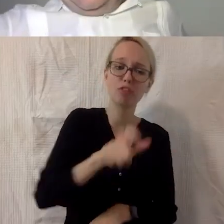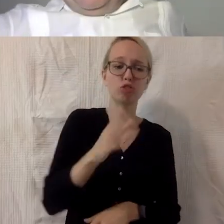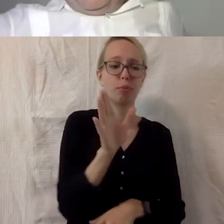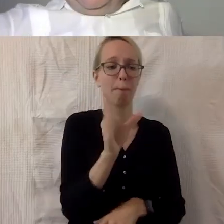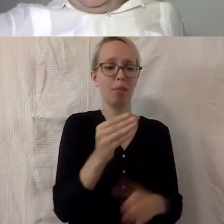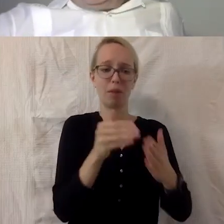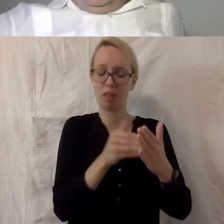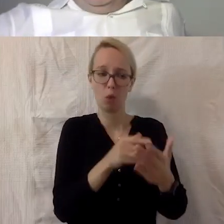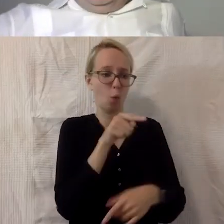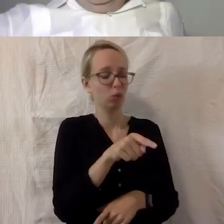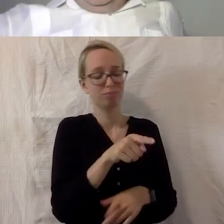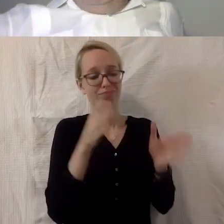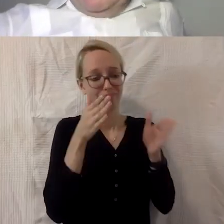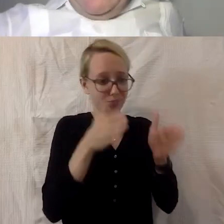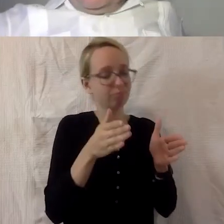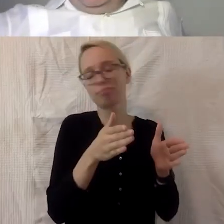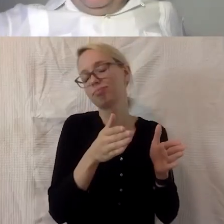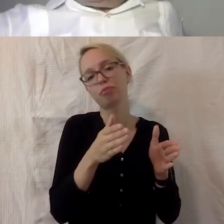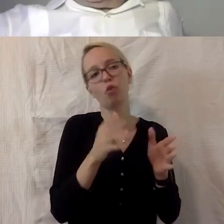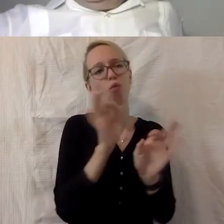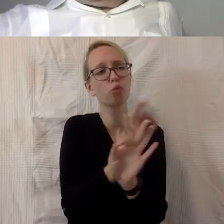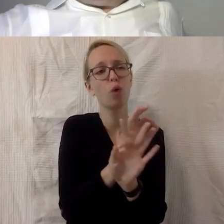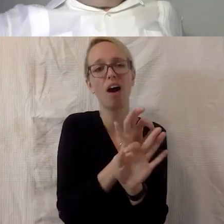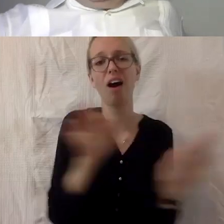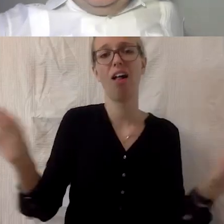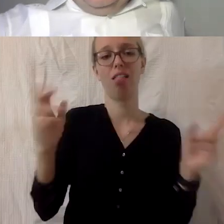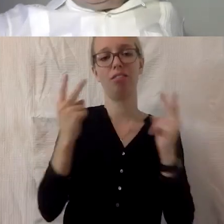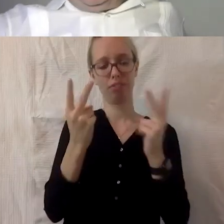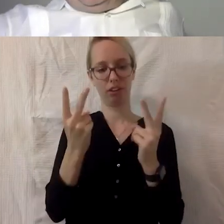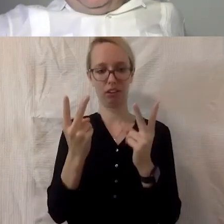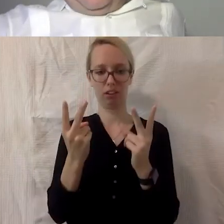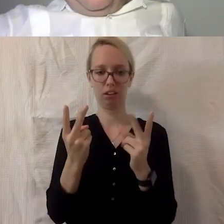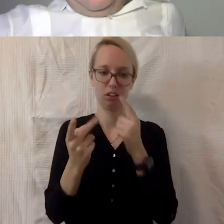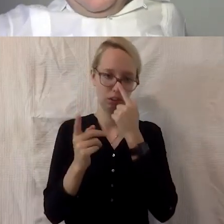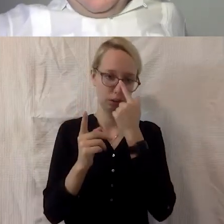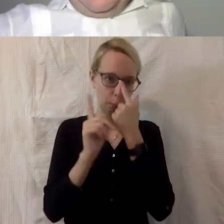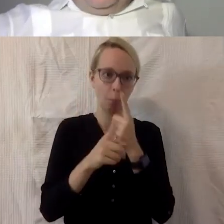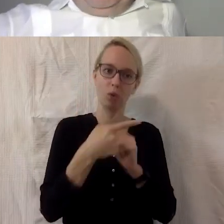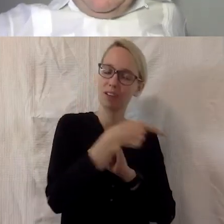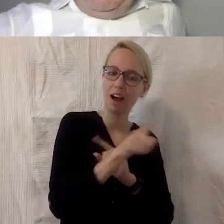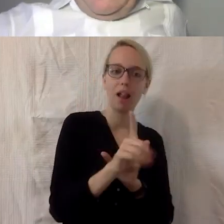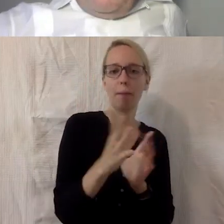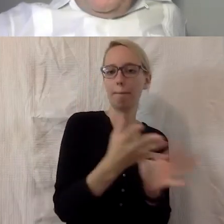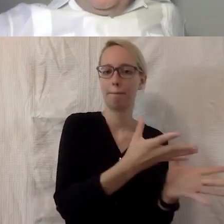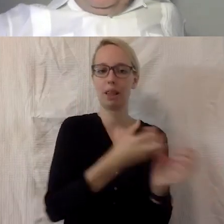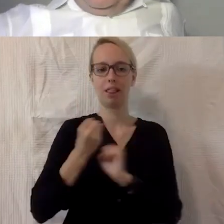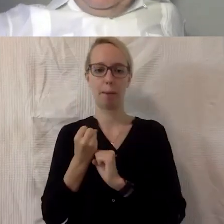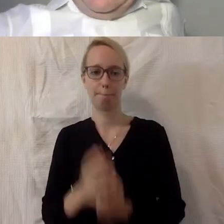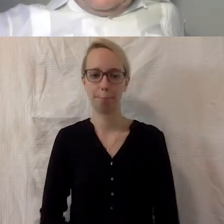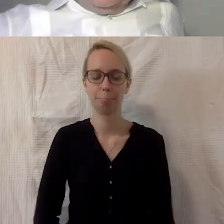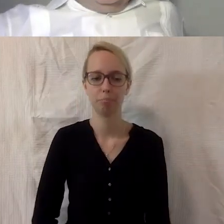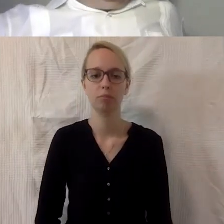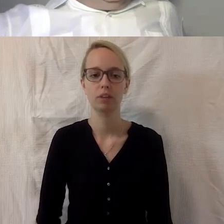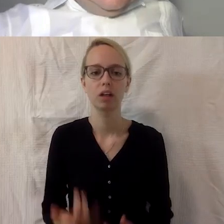Persönlichkeitsmerkmal eben benachteiligt ausgegrenzt sind, die entsprechend zurückzuholen. Also, ihr habt ja auch, das